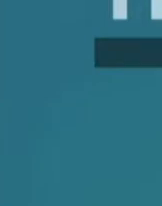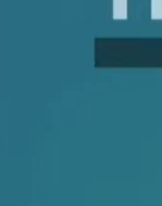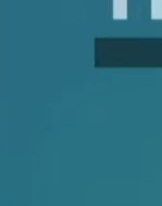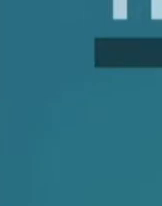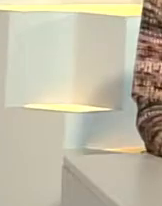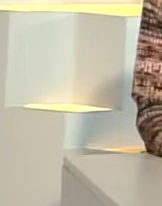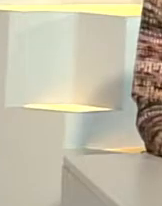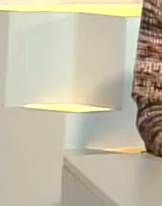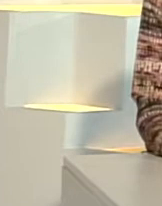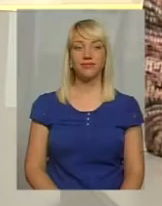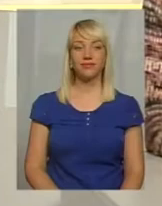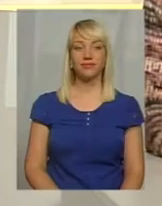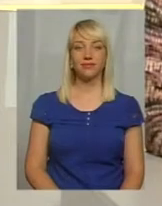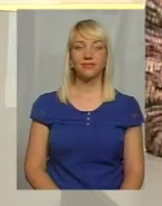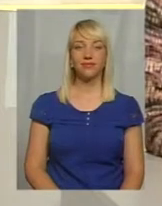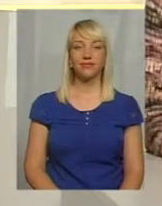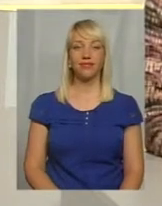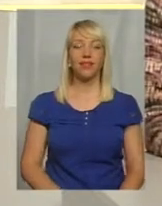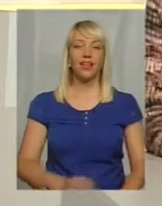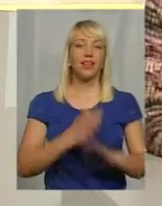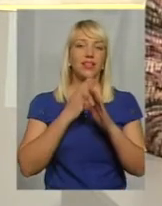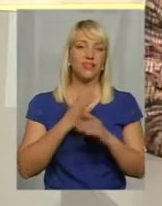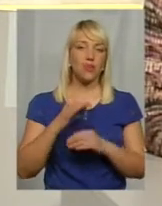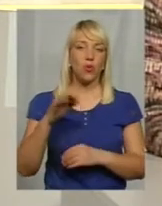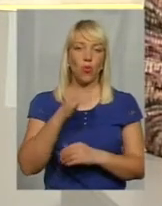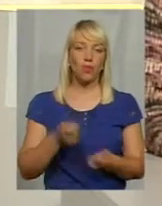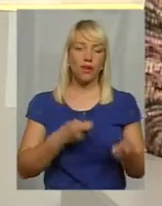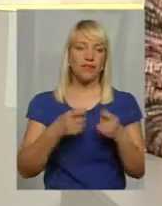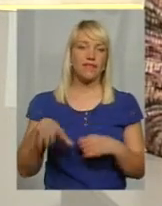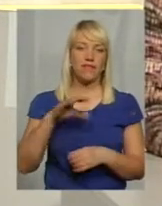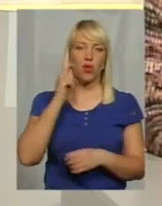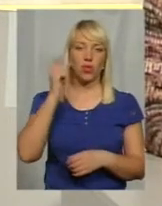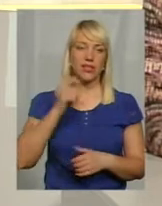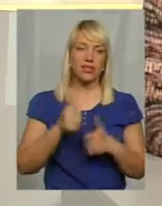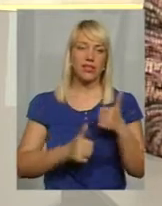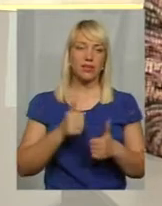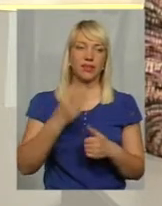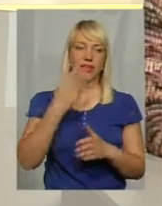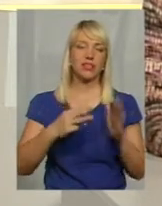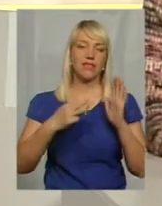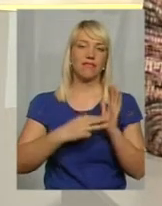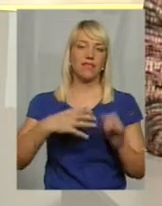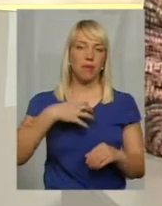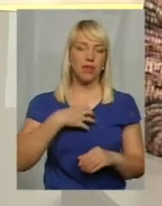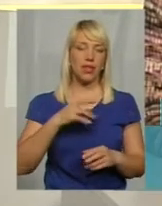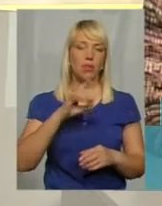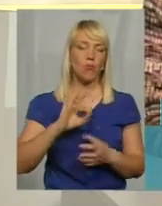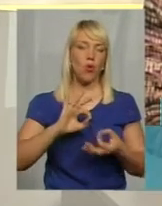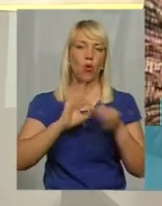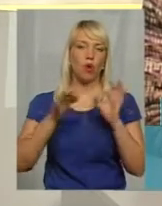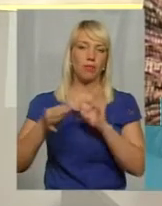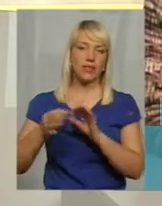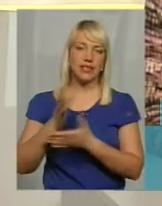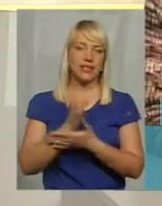Музика Тхеквандисти області перевезли зі всеукраїнських змагань 38 медалей. Про Олімпійський